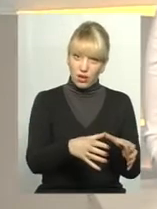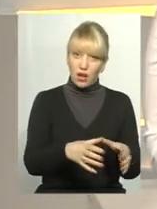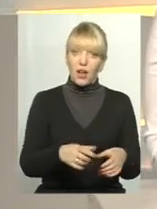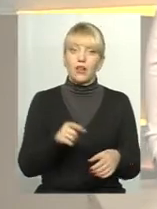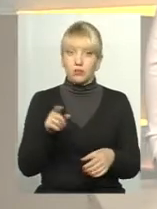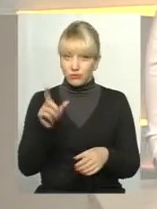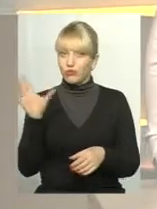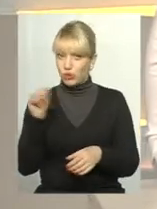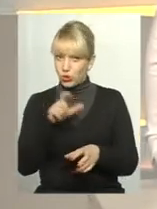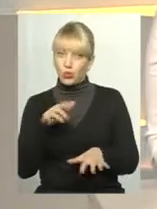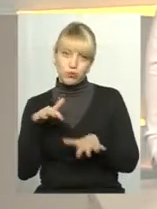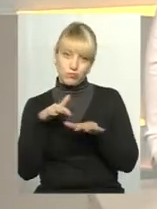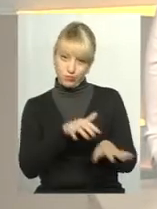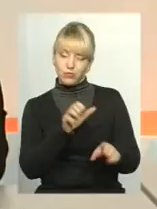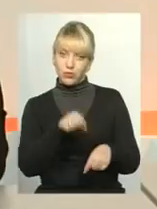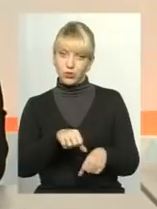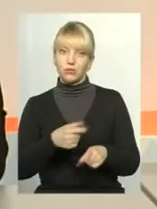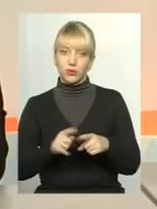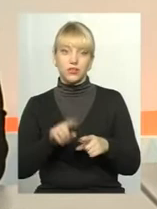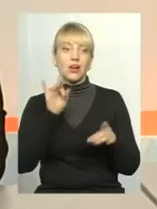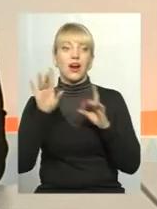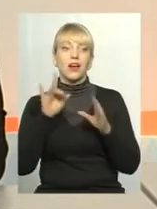пацієнти, реклама, двигун.